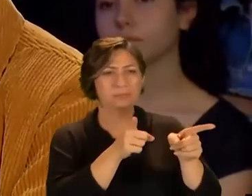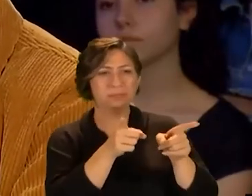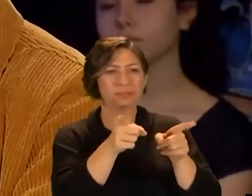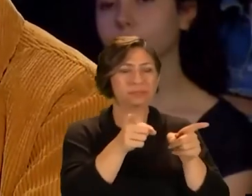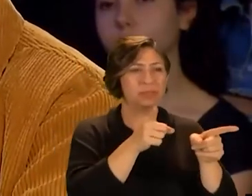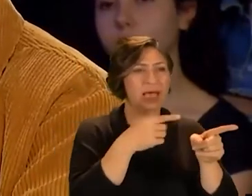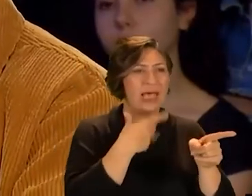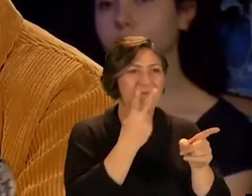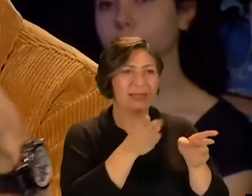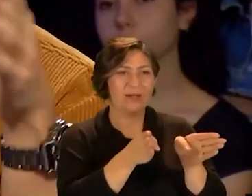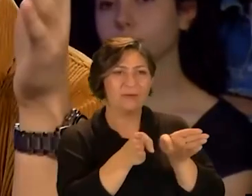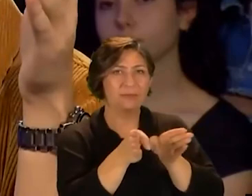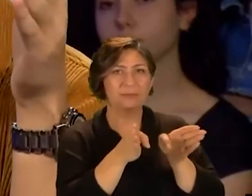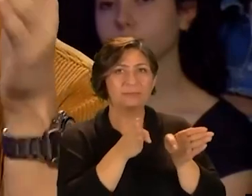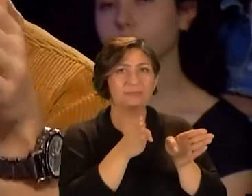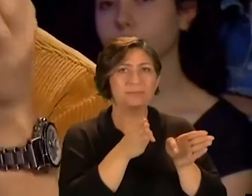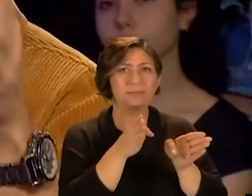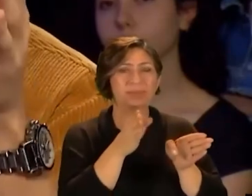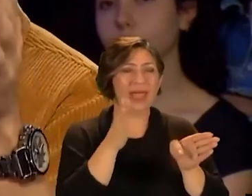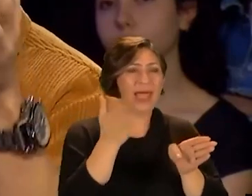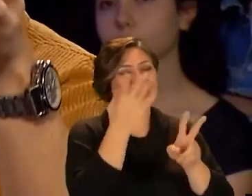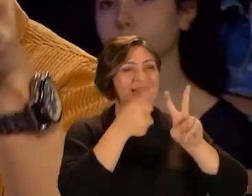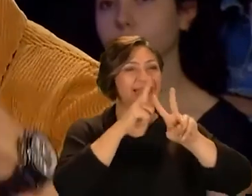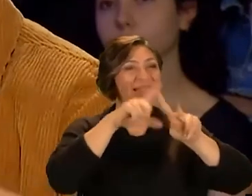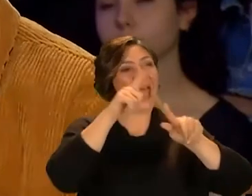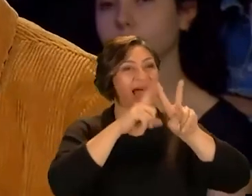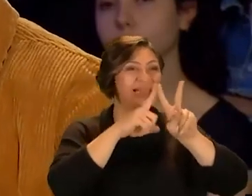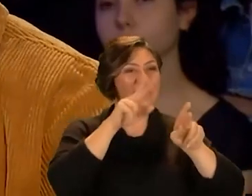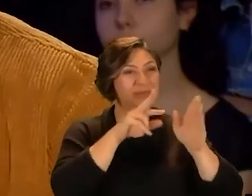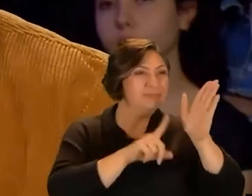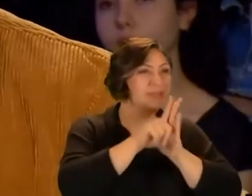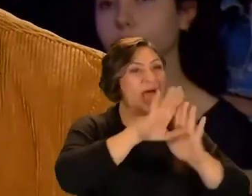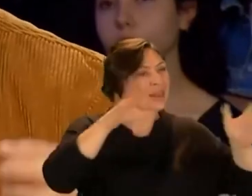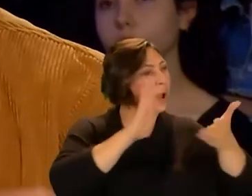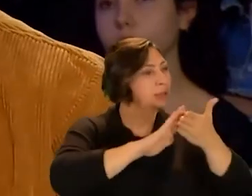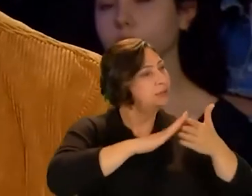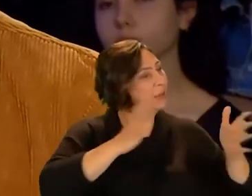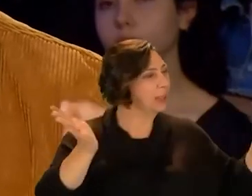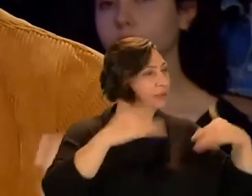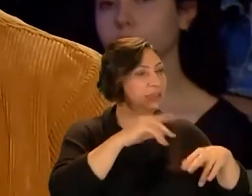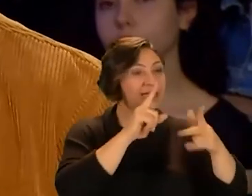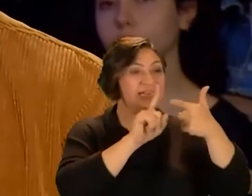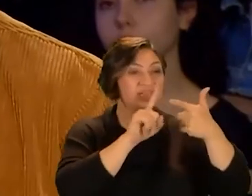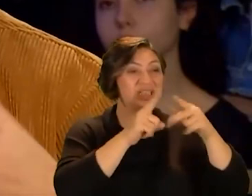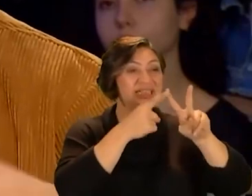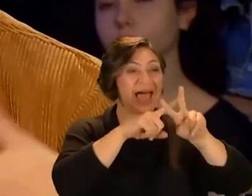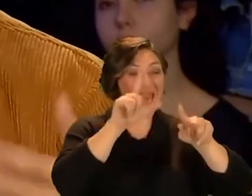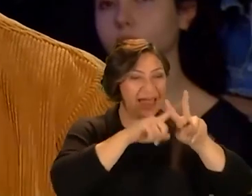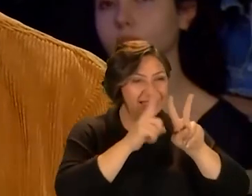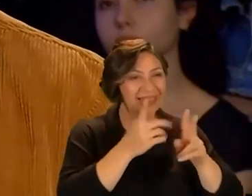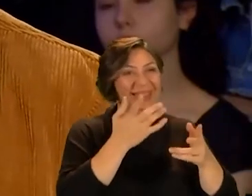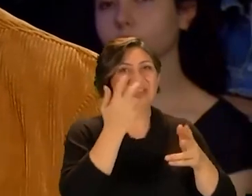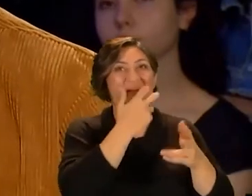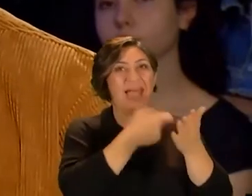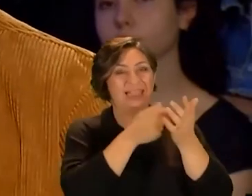ayrımındayım şu an. İki tarafa da şimdi hadi Nalan gibi hitler yapalım oturalım arkadaşlar Nalan gibi ikinci Nalan üçüncü Nalan